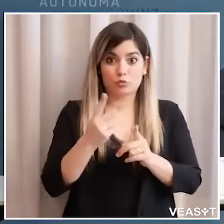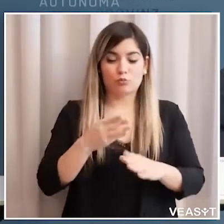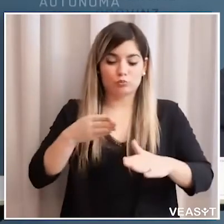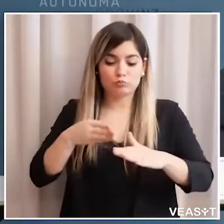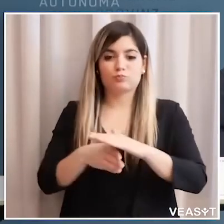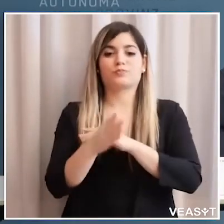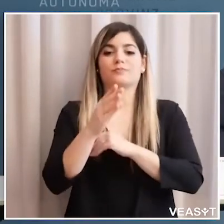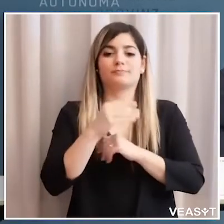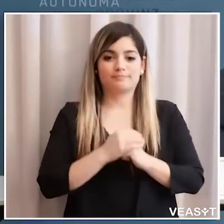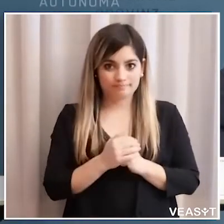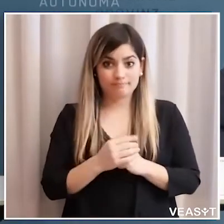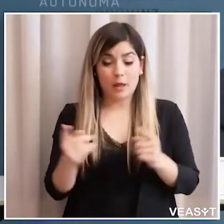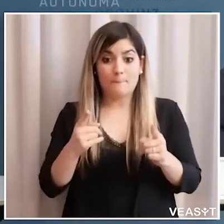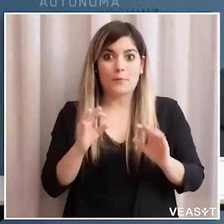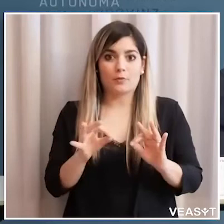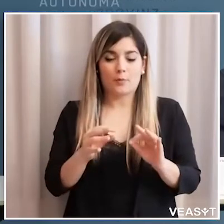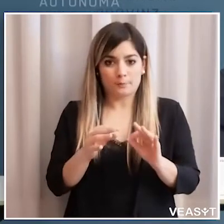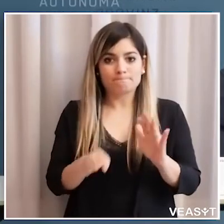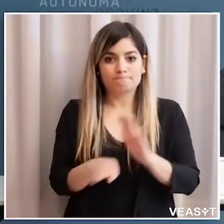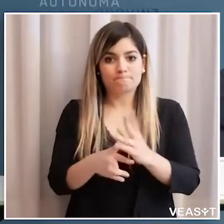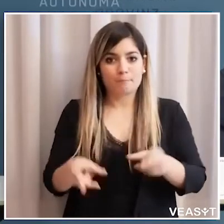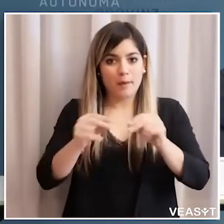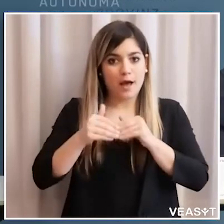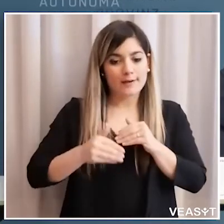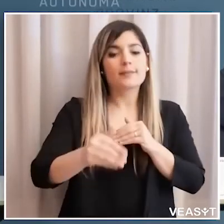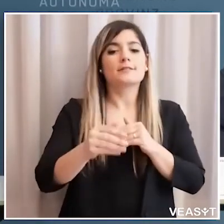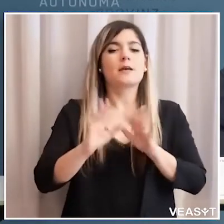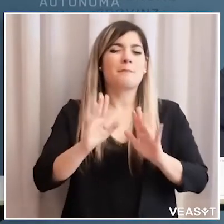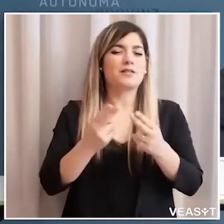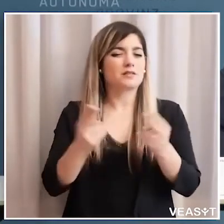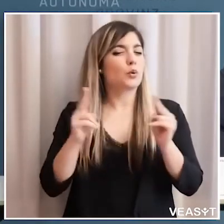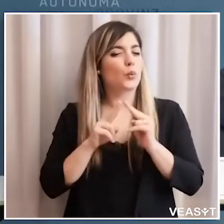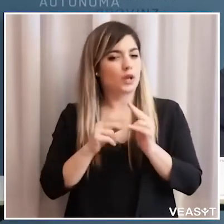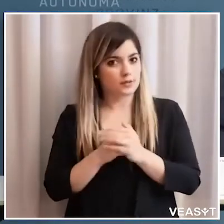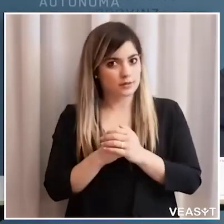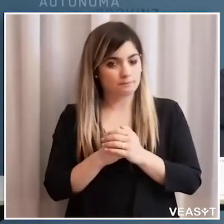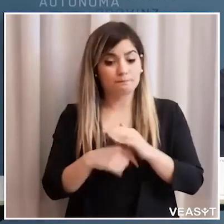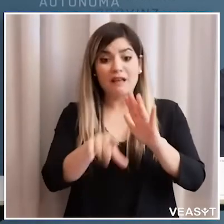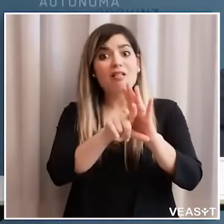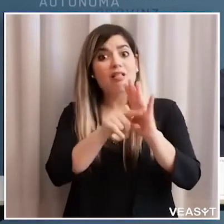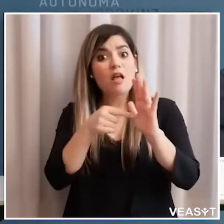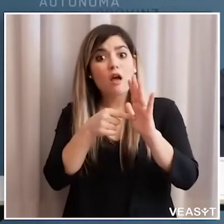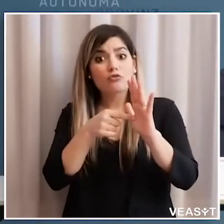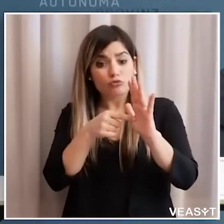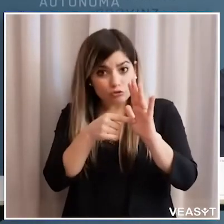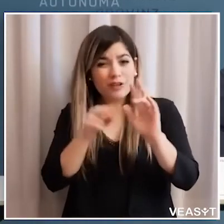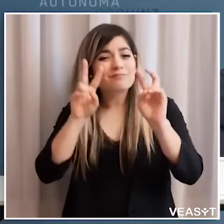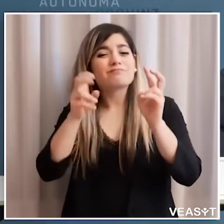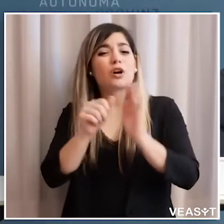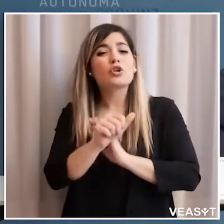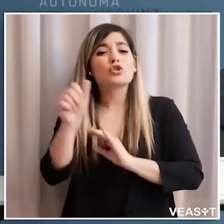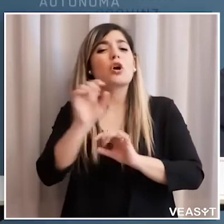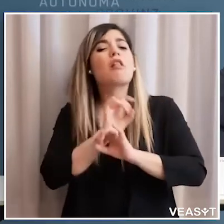fase il momento di una ripartenza in sicurezza. La legge stessa proprio non parla